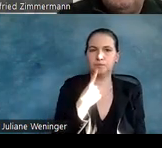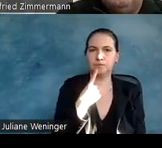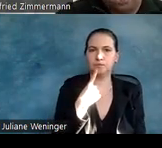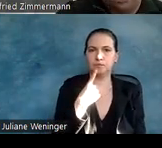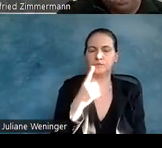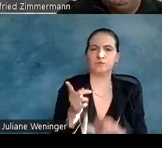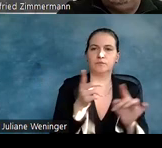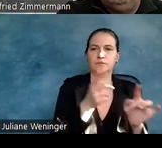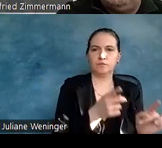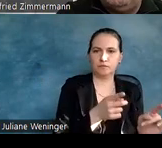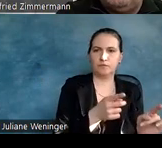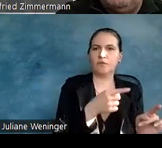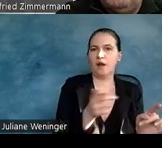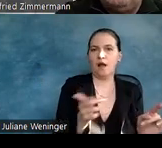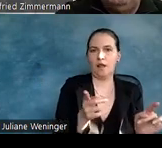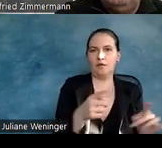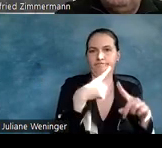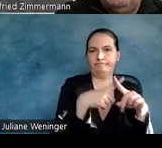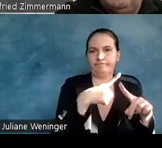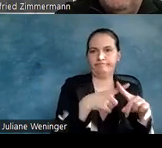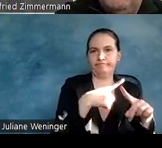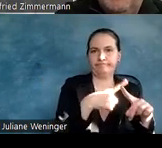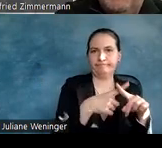hier sind sie alle mit einem roten Kreuz